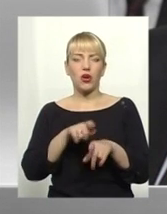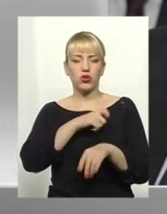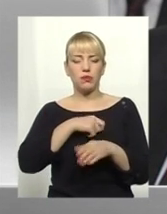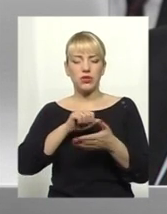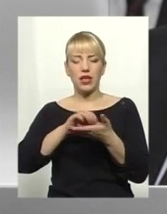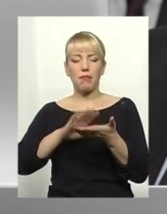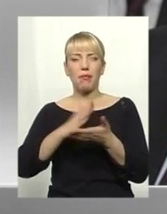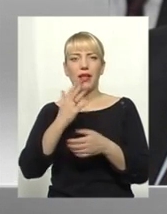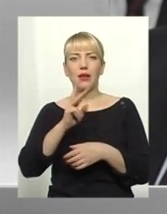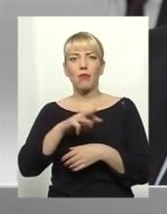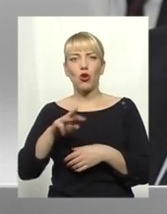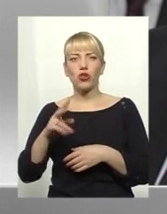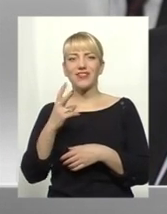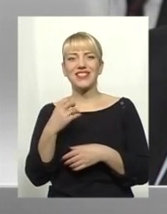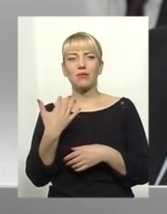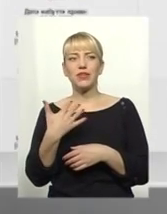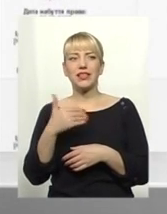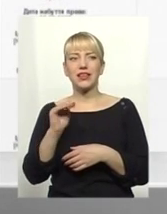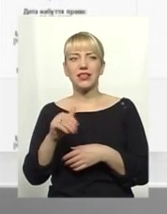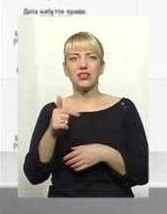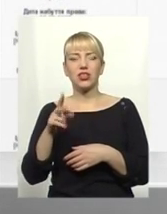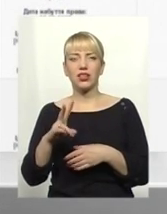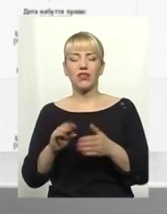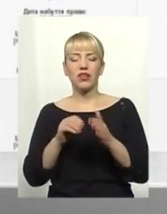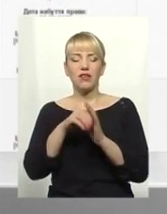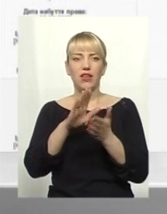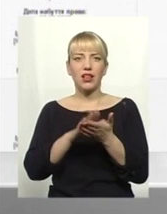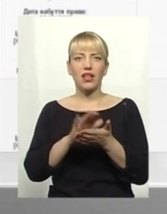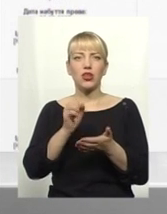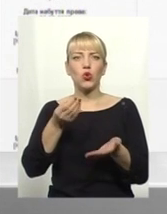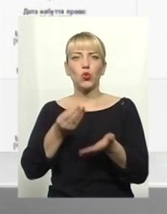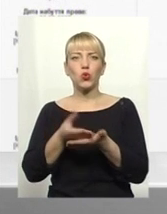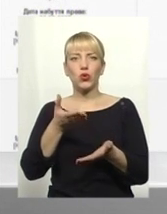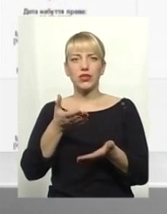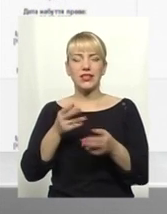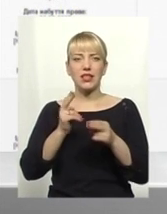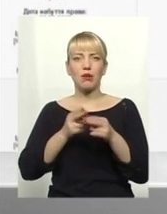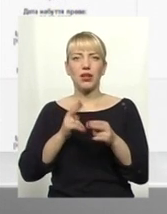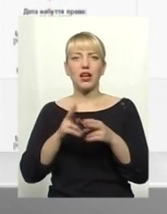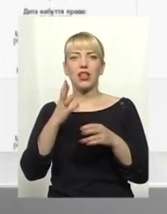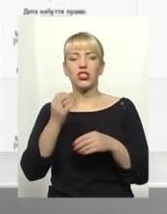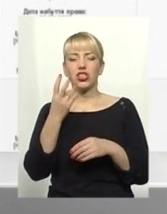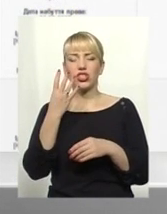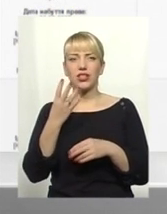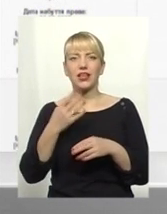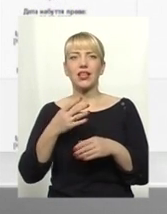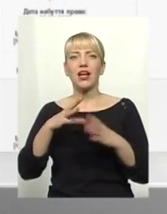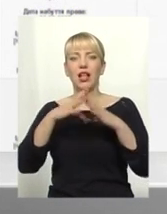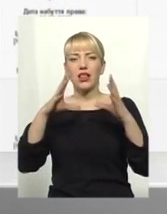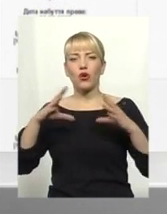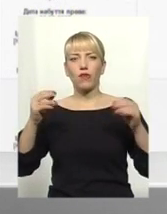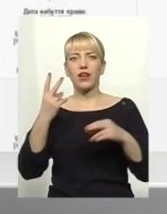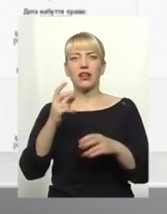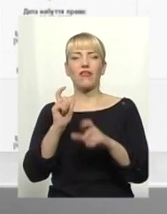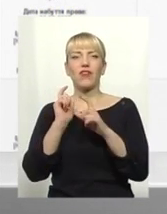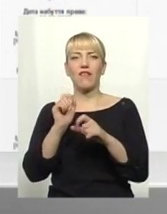5 мільйонів 250 тисяч гривень, вкладені у дорогоцінні метали. А ще 4 легковика, 2 вантажівки та